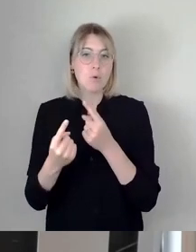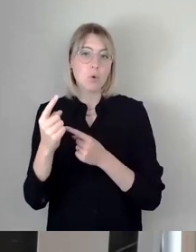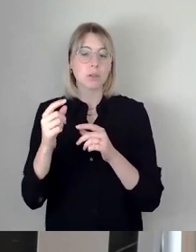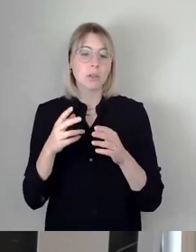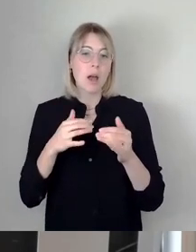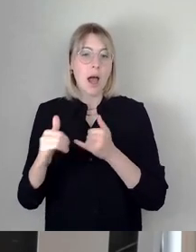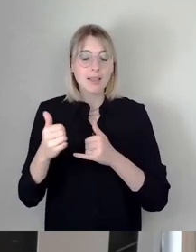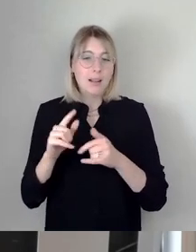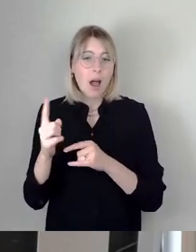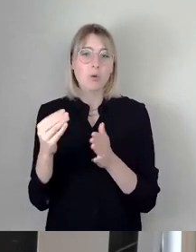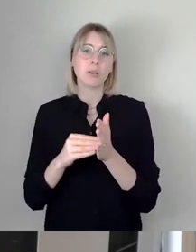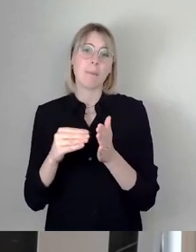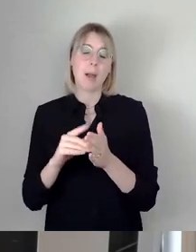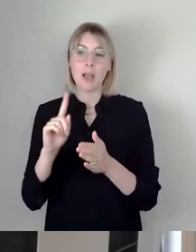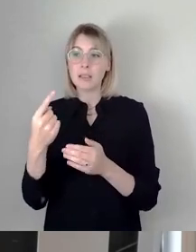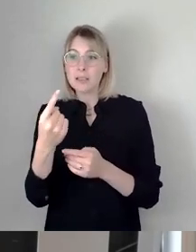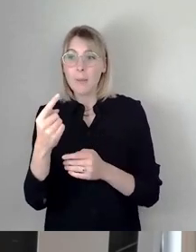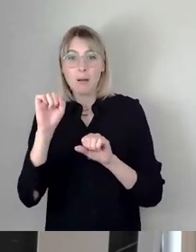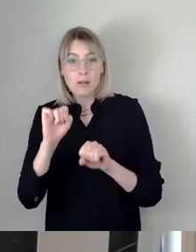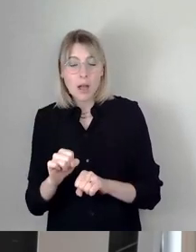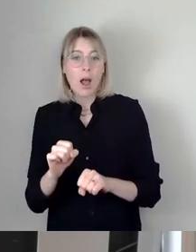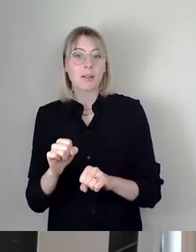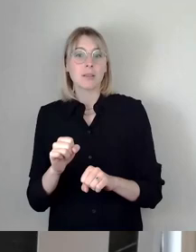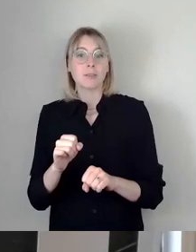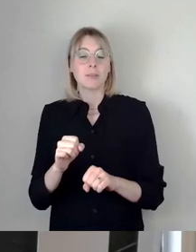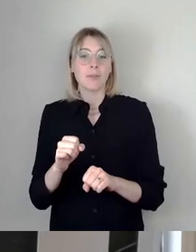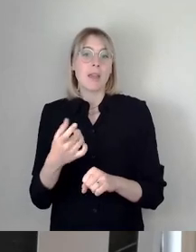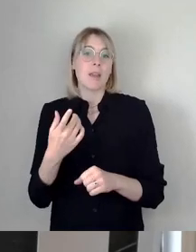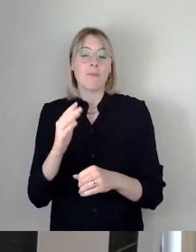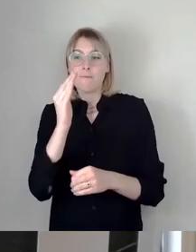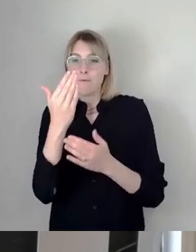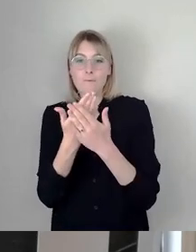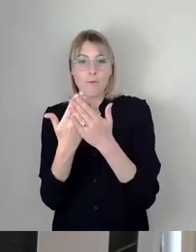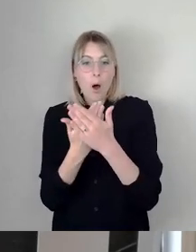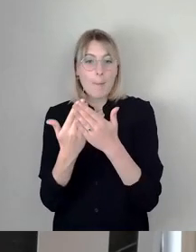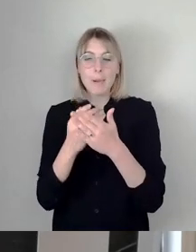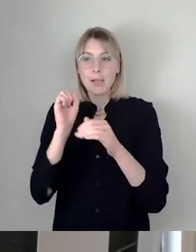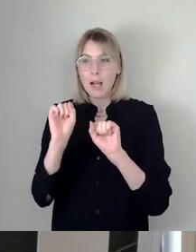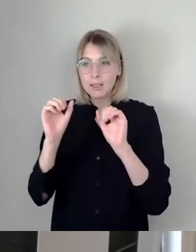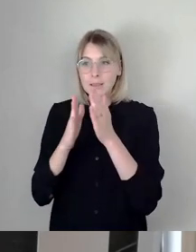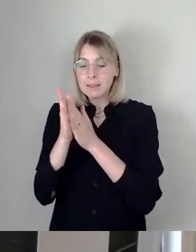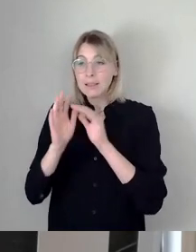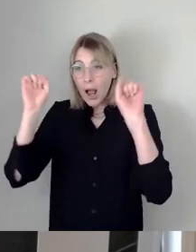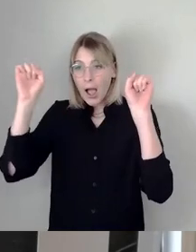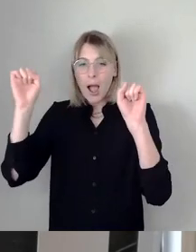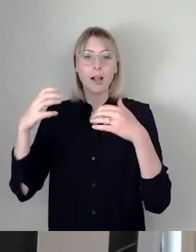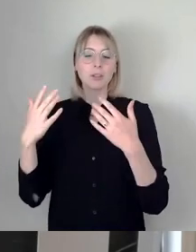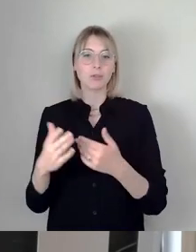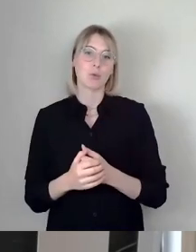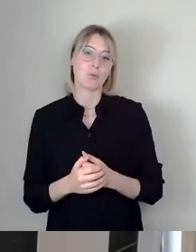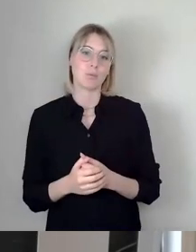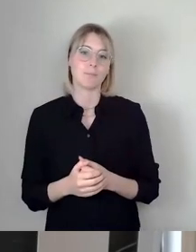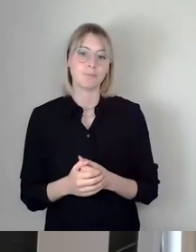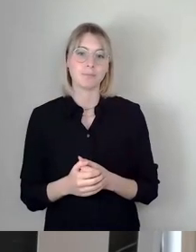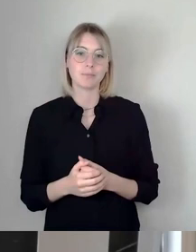die werden ihre Idole anfeuern können und das ganze Event mit absichern als ehrenamtliche Volunteers. Das sind